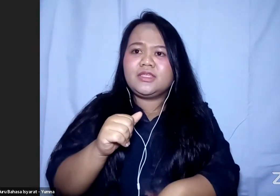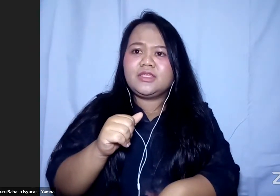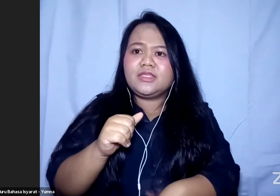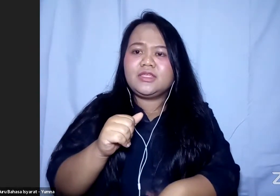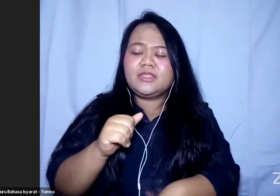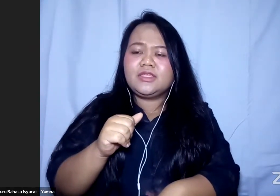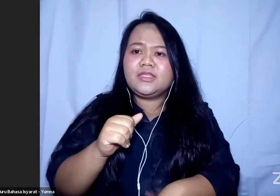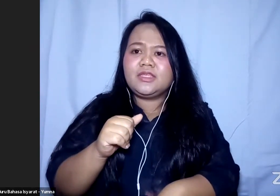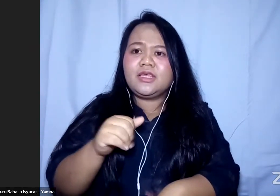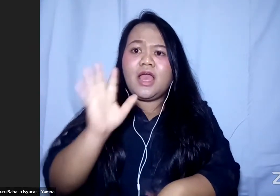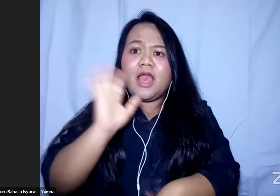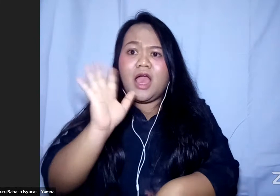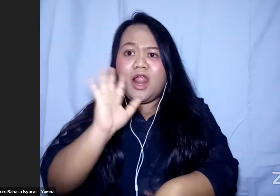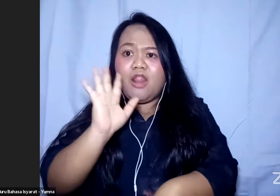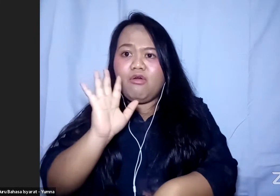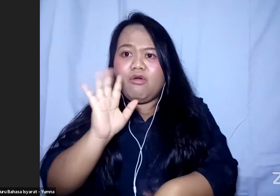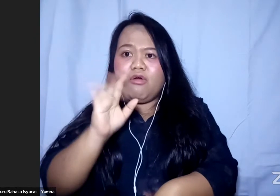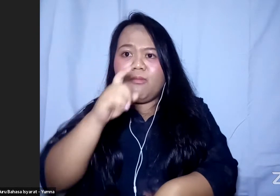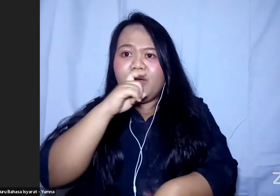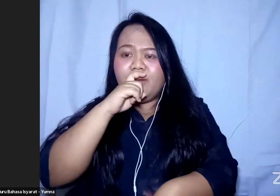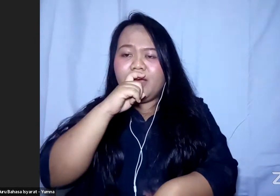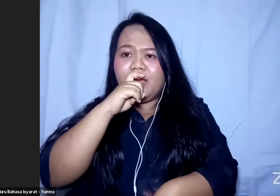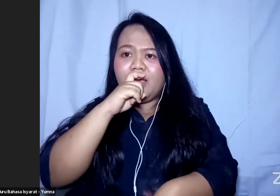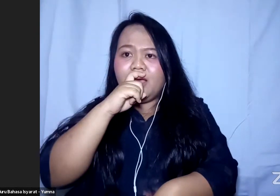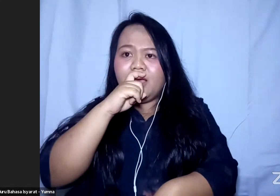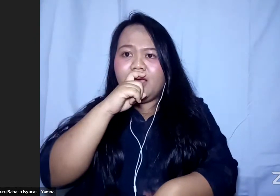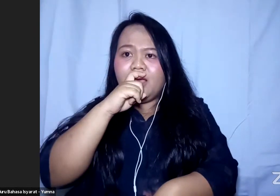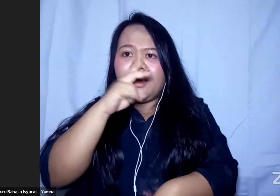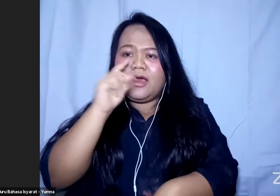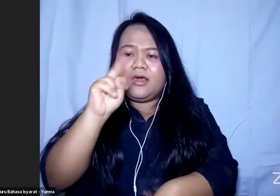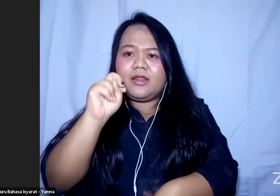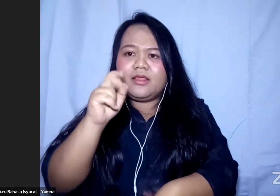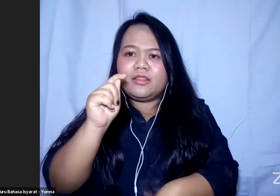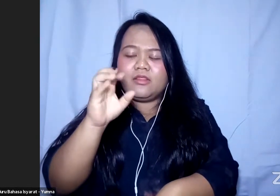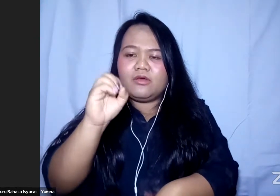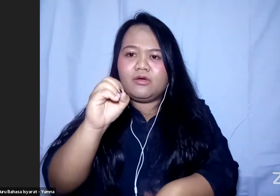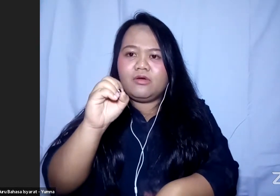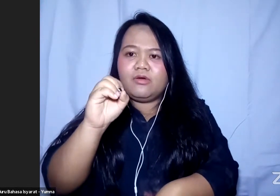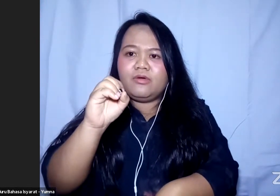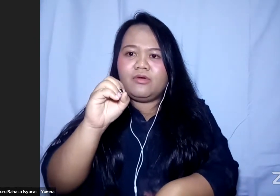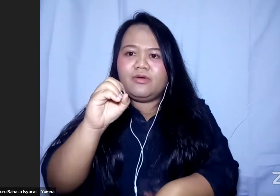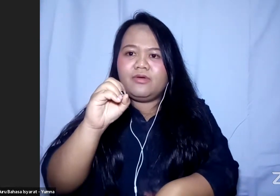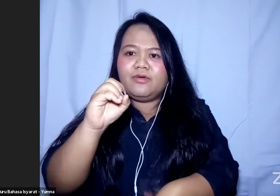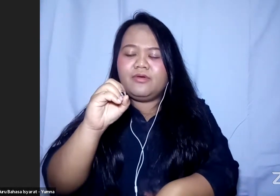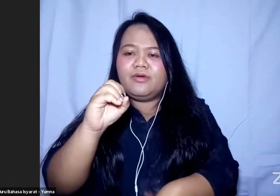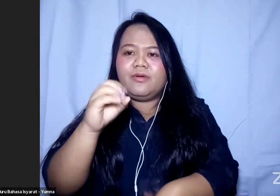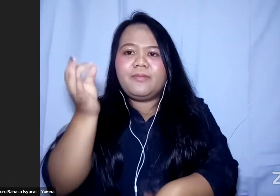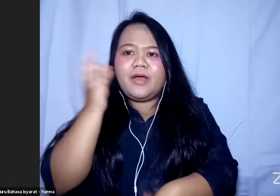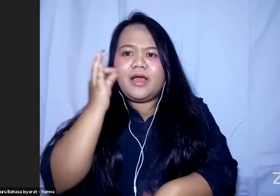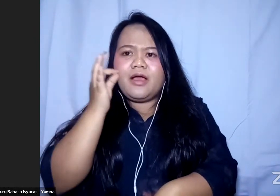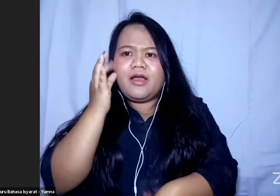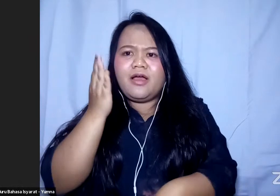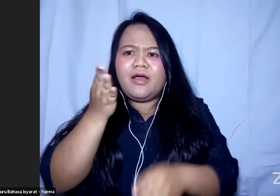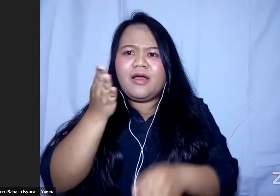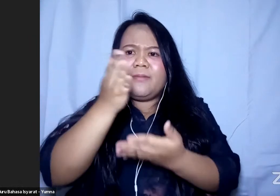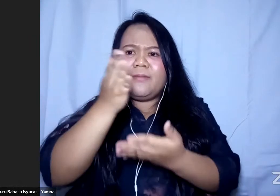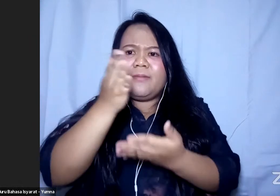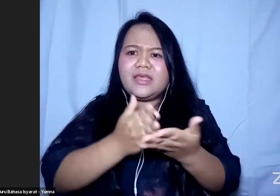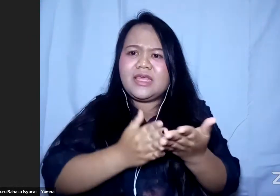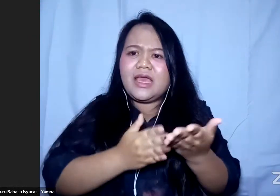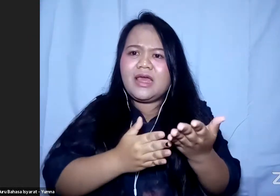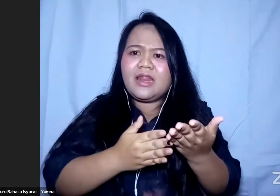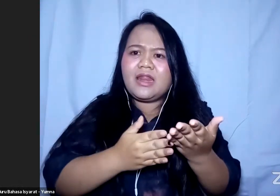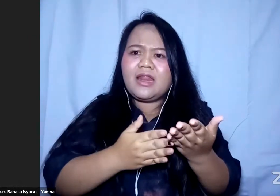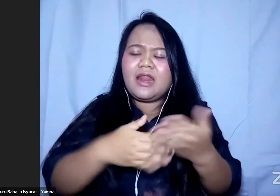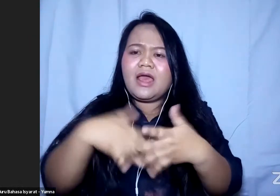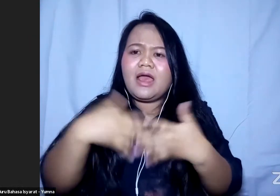Halo Pak Rint Yo, silakan Mbak Maaf, bagian yang terputus tadi bagian